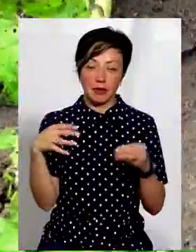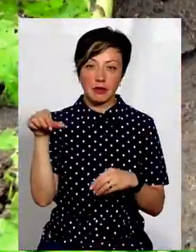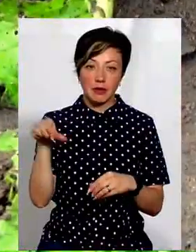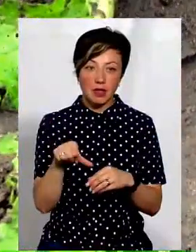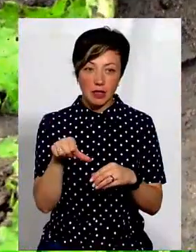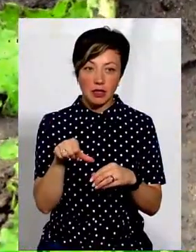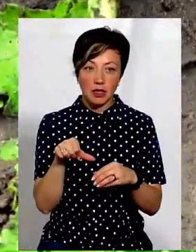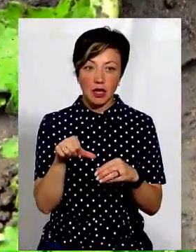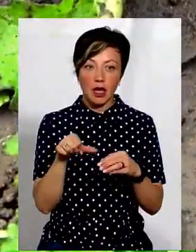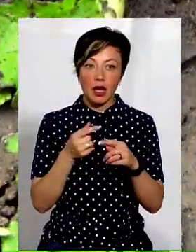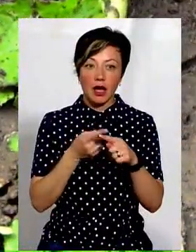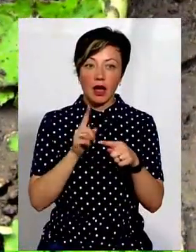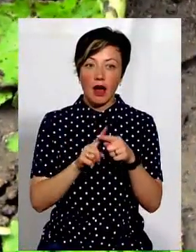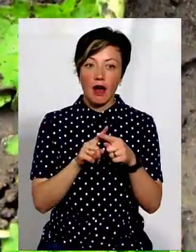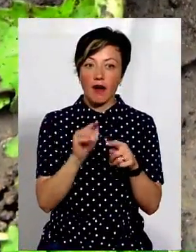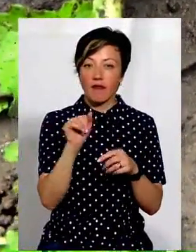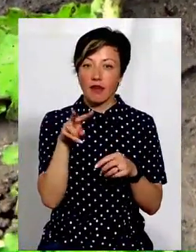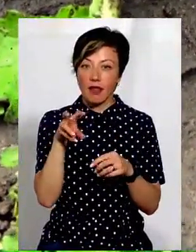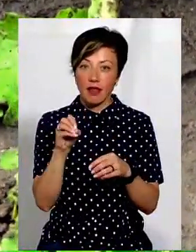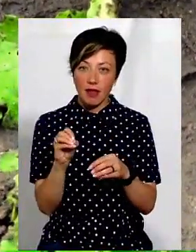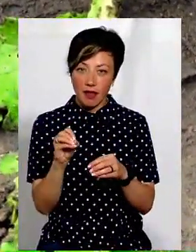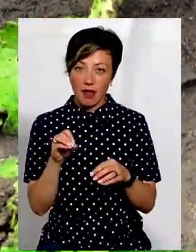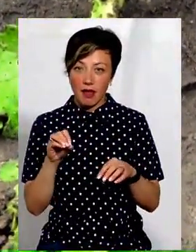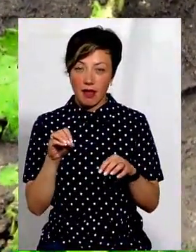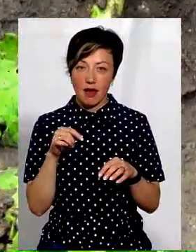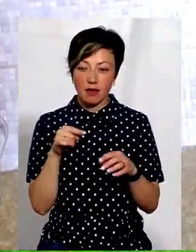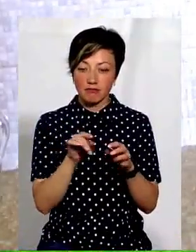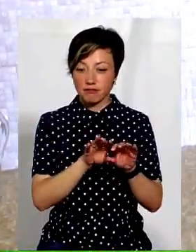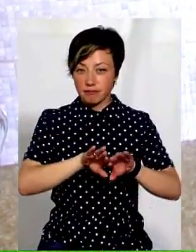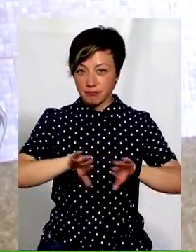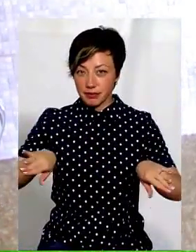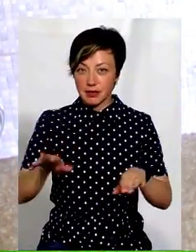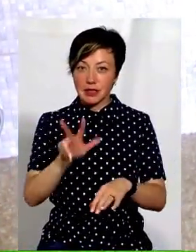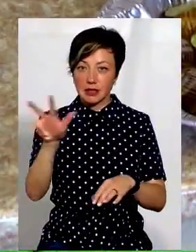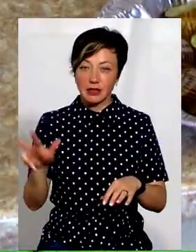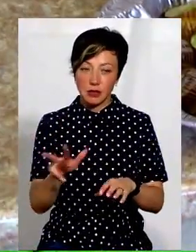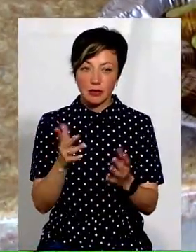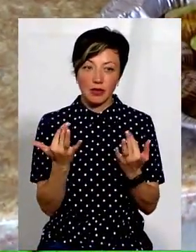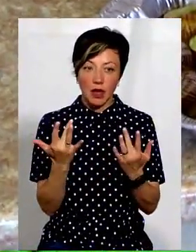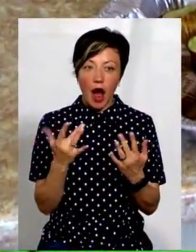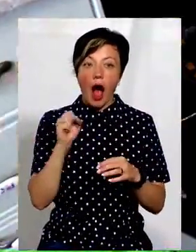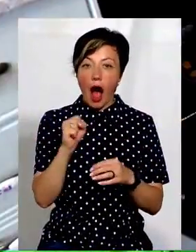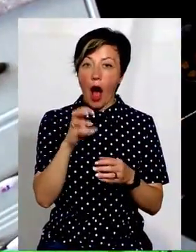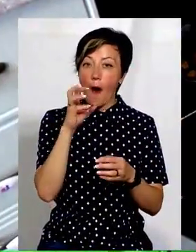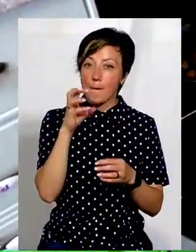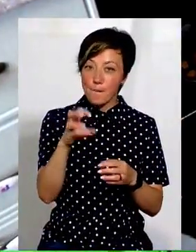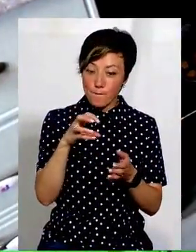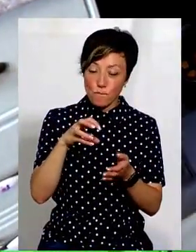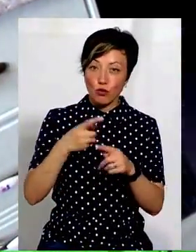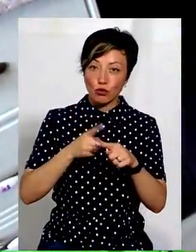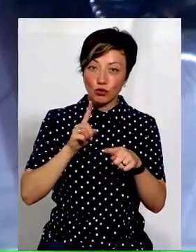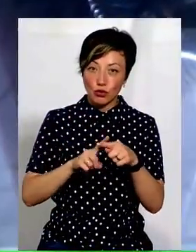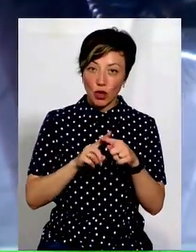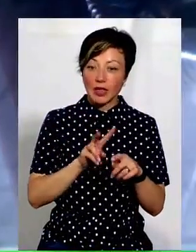Відділяють філе від мушлі і варять окремо у спеціальному бульйоні зі спеціями три години. Мушлу варять у соляному розчині дві години та стерилізують у